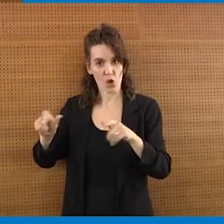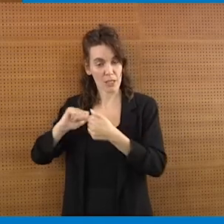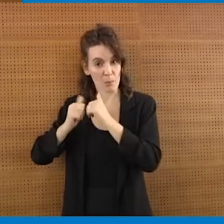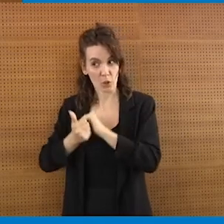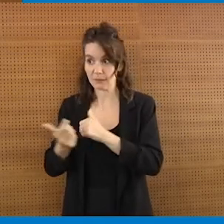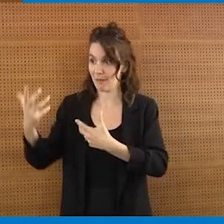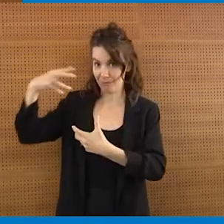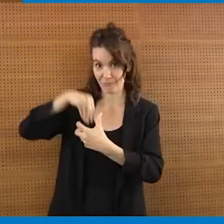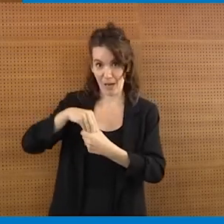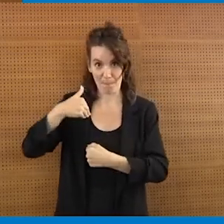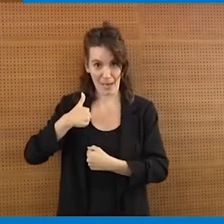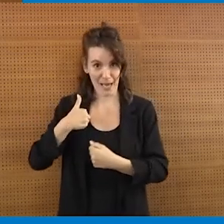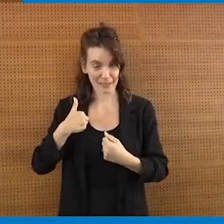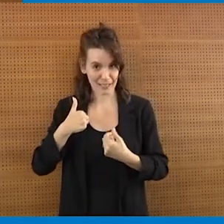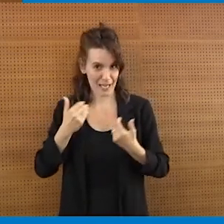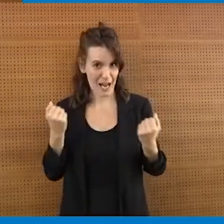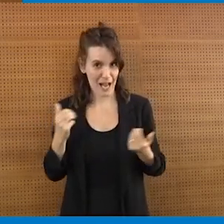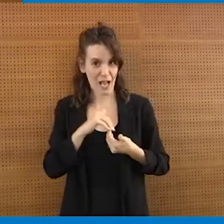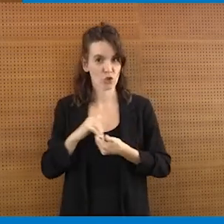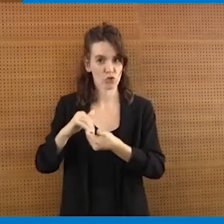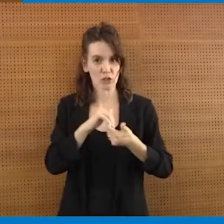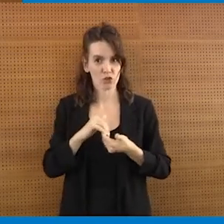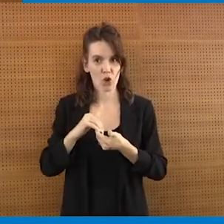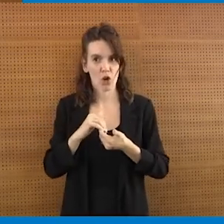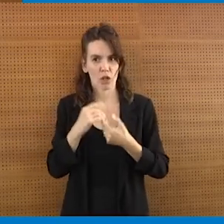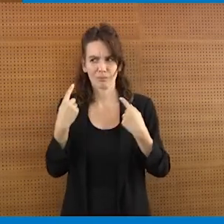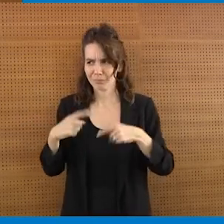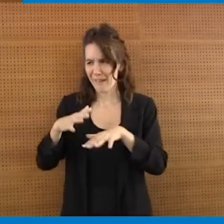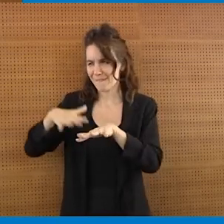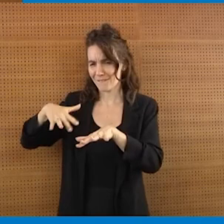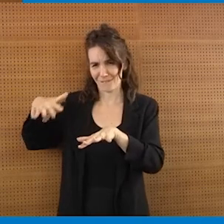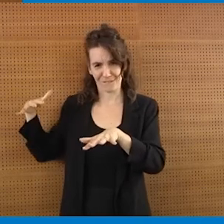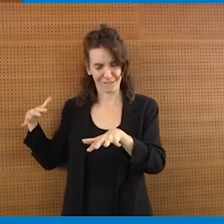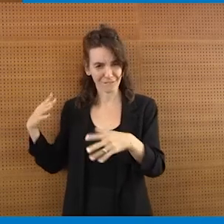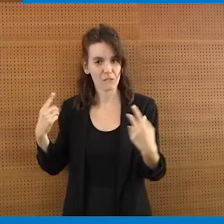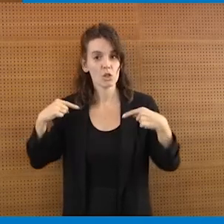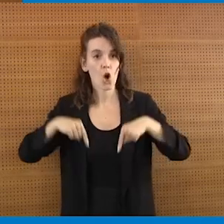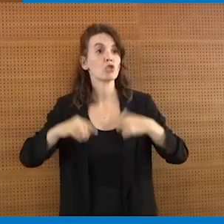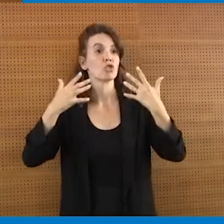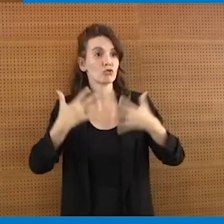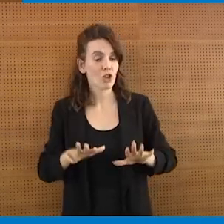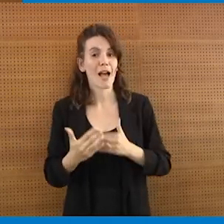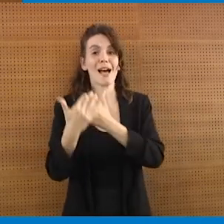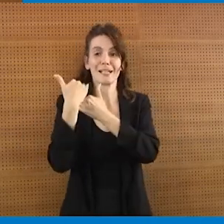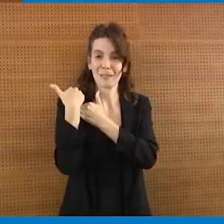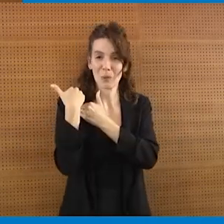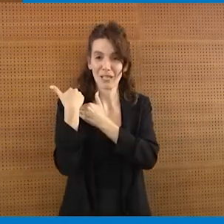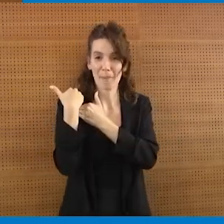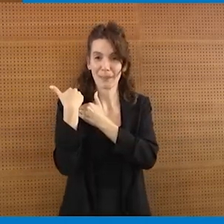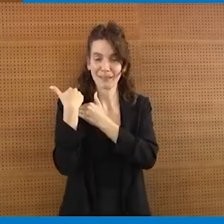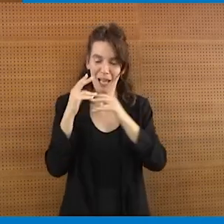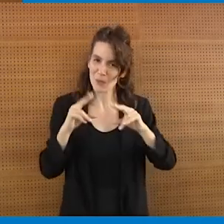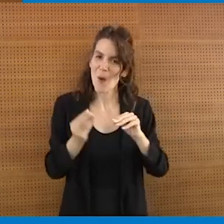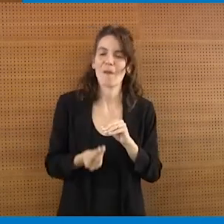istituzionale praticano attività sportiva. Oggi lo facciamo con una responsabilità in più, quella diretta associativa, perché le associazioni